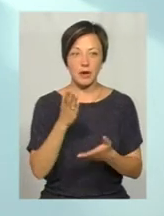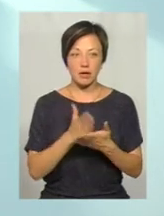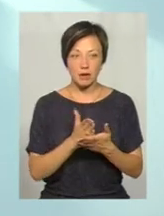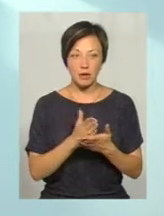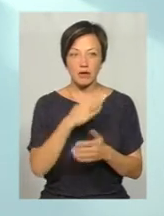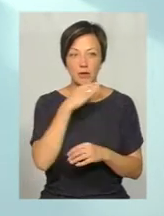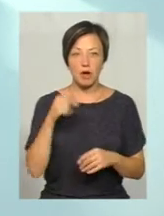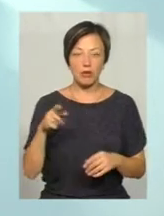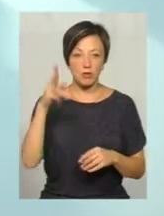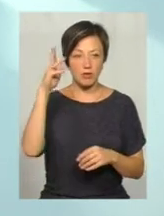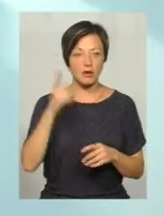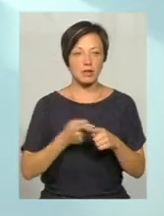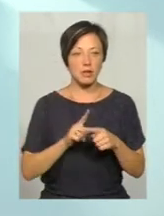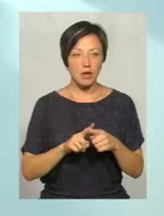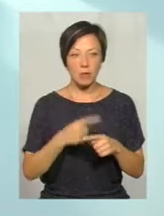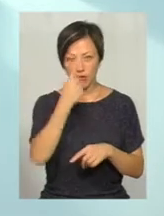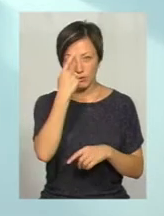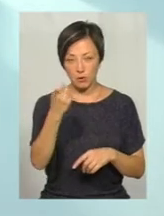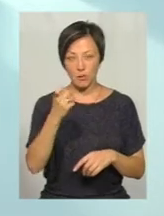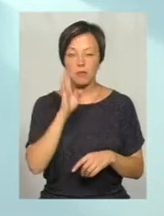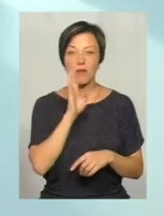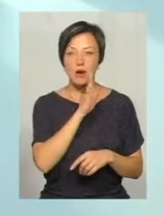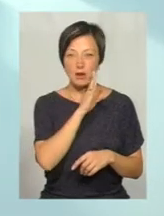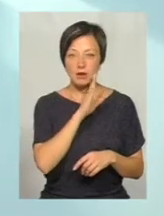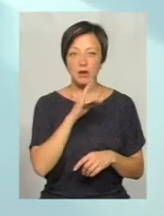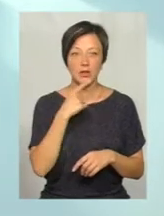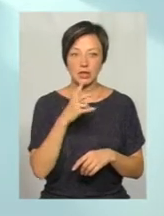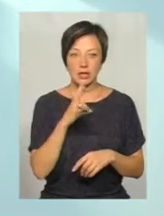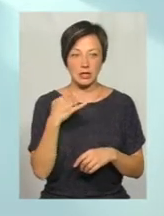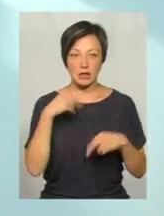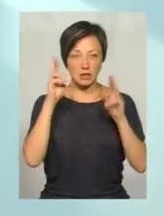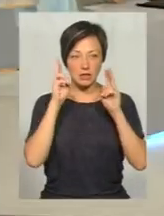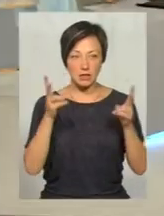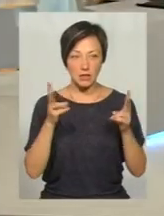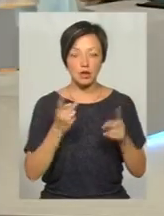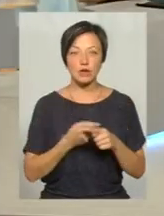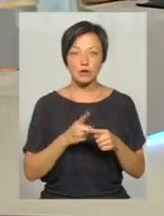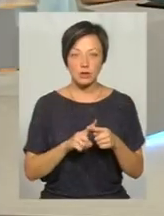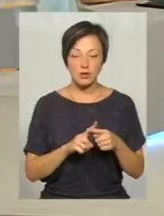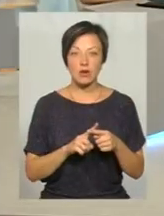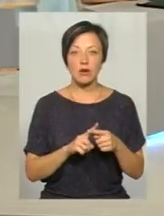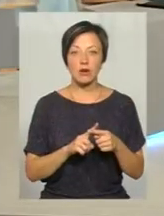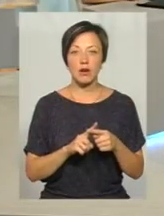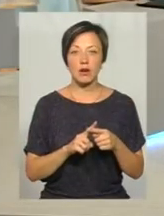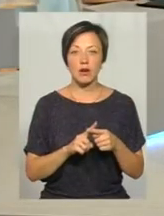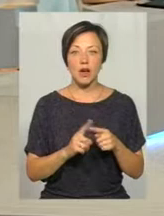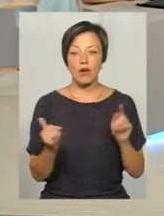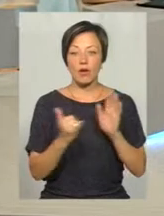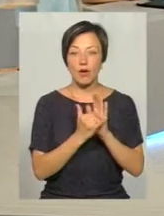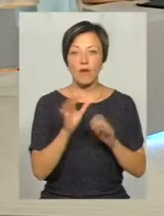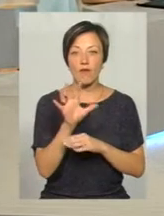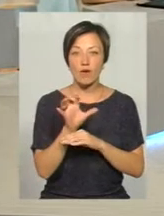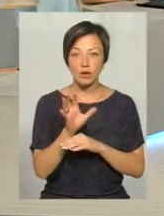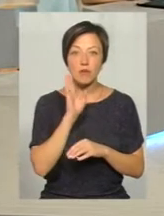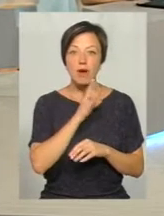на багатоповерхівці, після чого я повідомила його матері, вона каже, ні, я не знаю. Тобто, вони виставляють світлини, так,